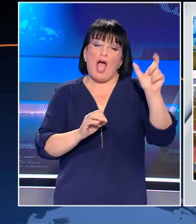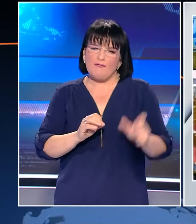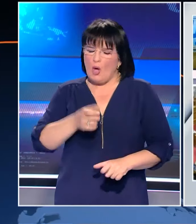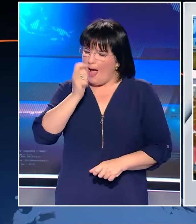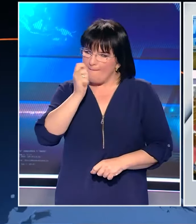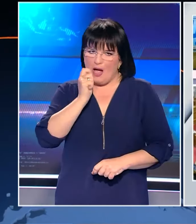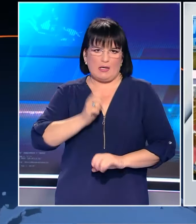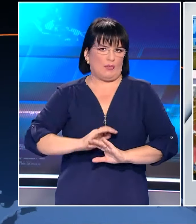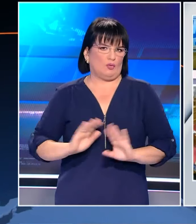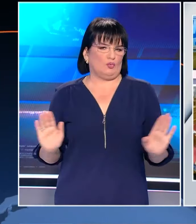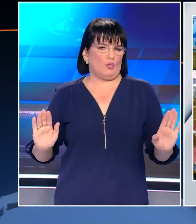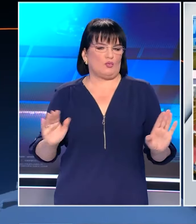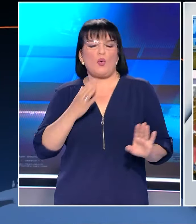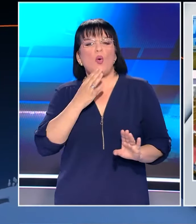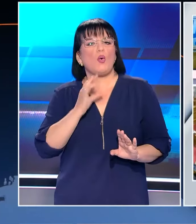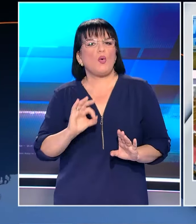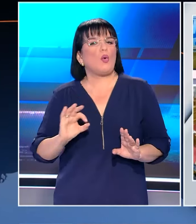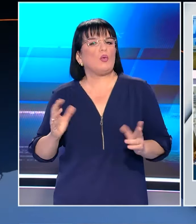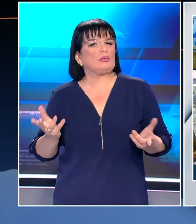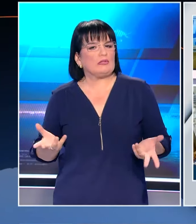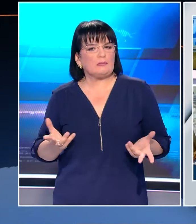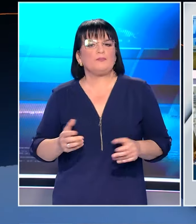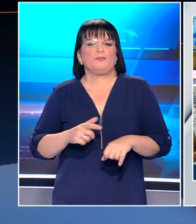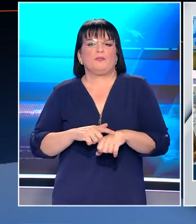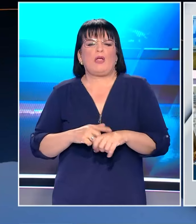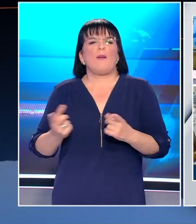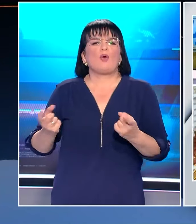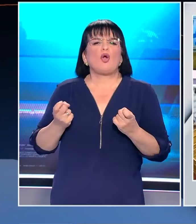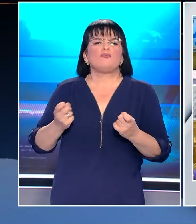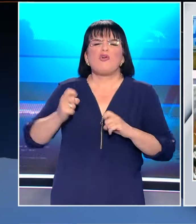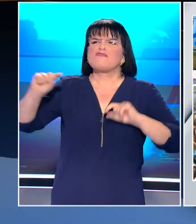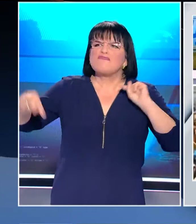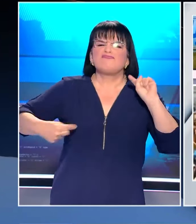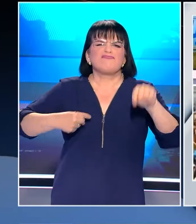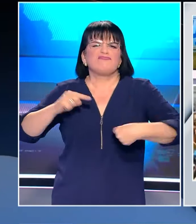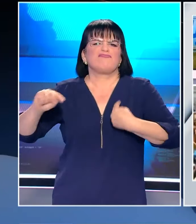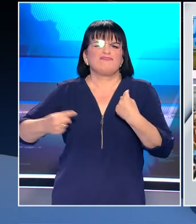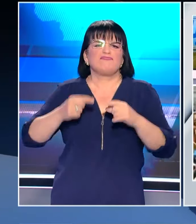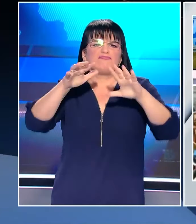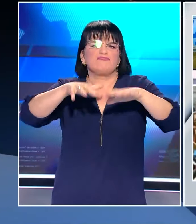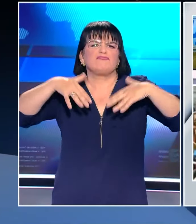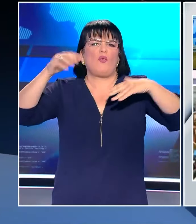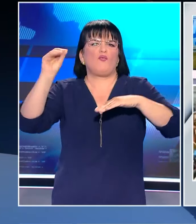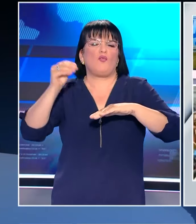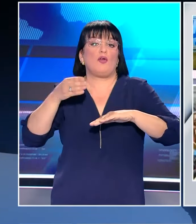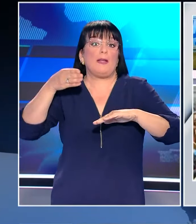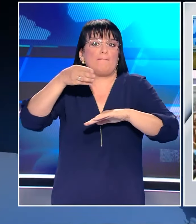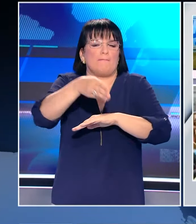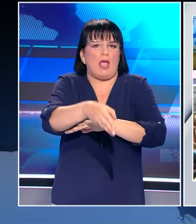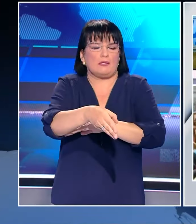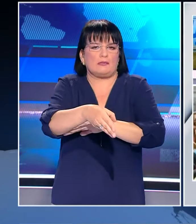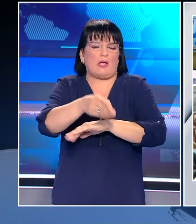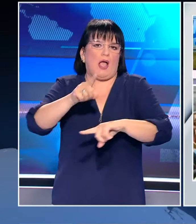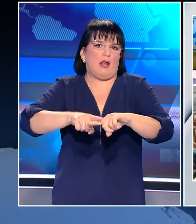απαράδεκτη γιατί όσο και να προκληθεί ένας άνθρωπος ό,τι και να του κάνει κάποιος άλλος και ειδικά μέσα στο